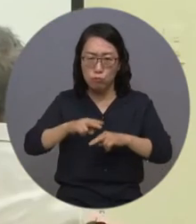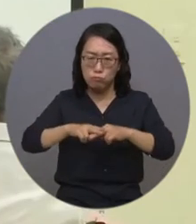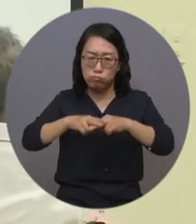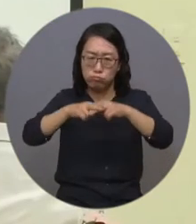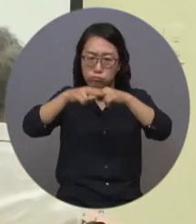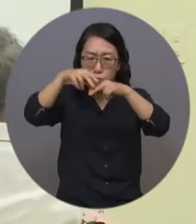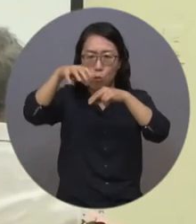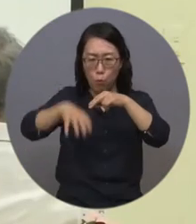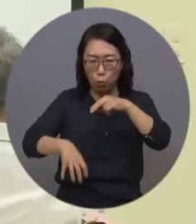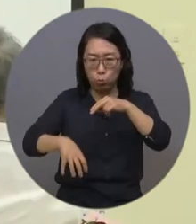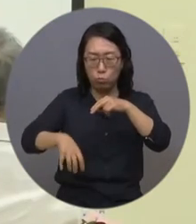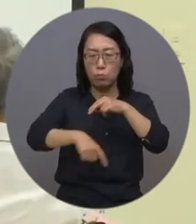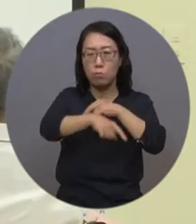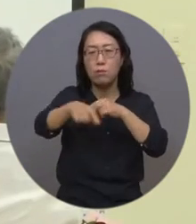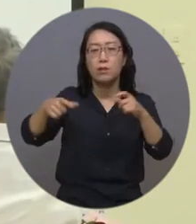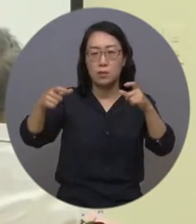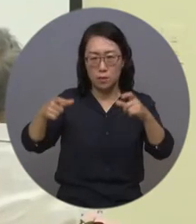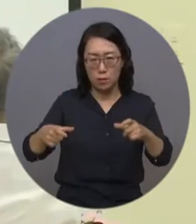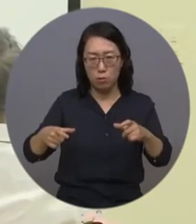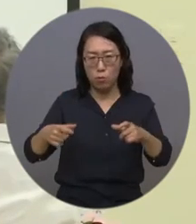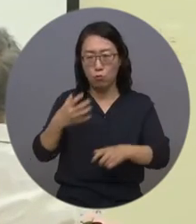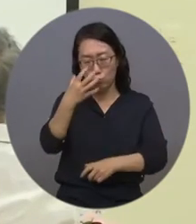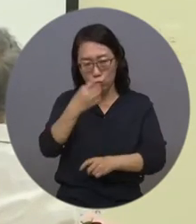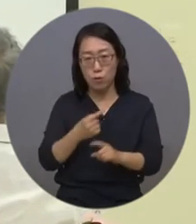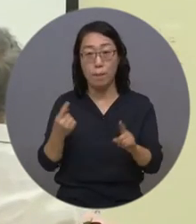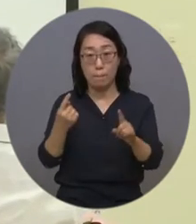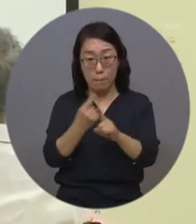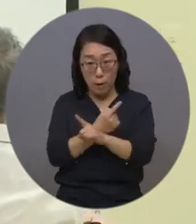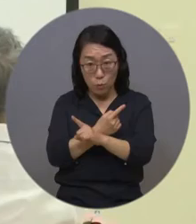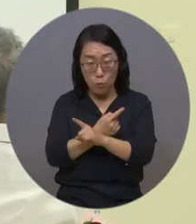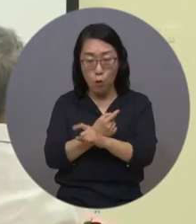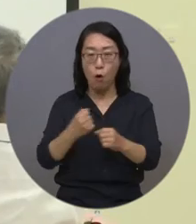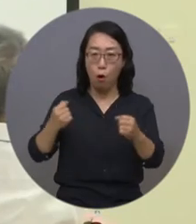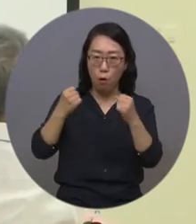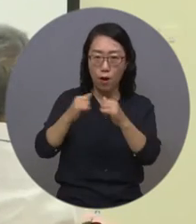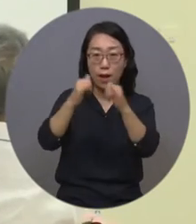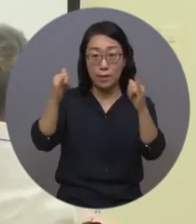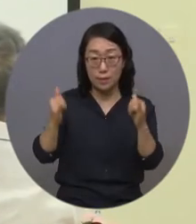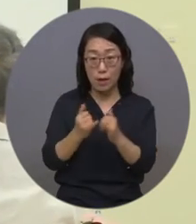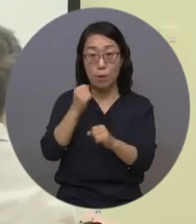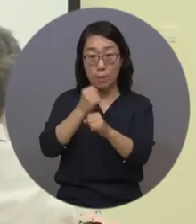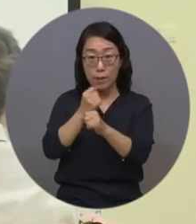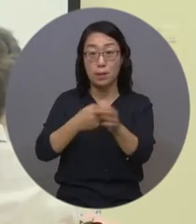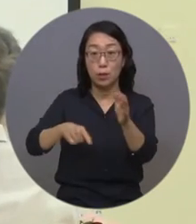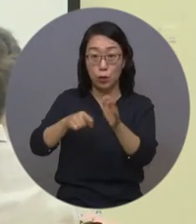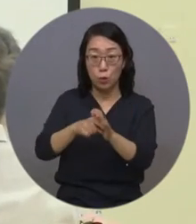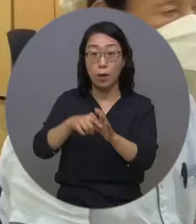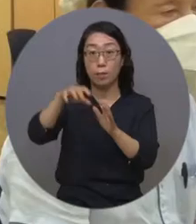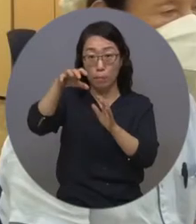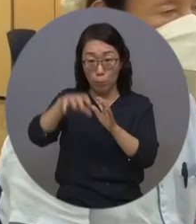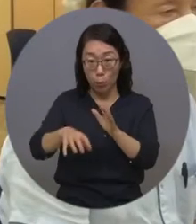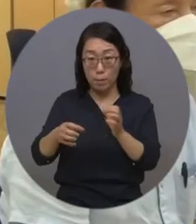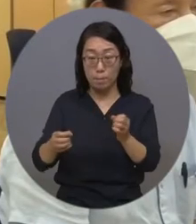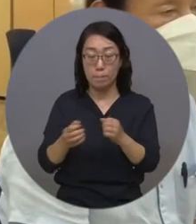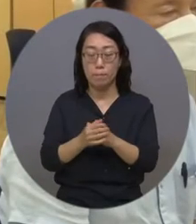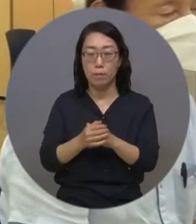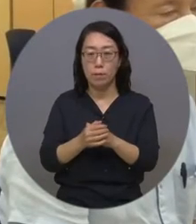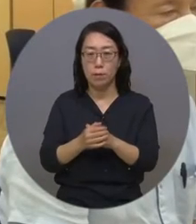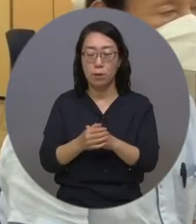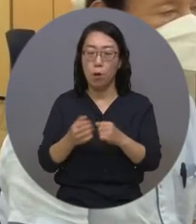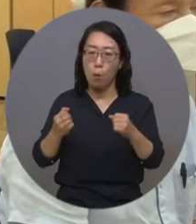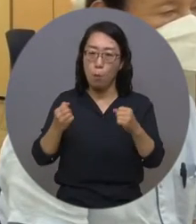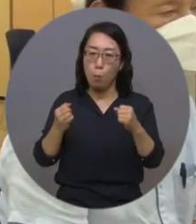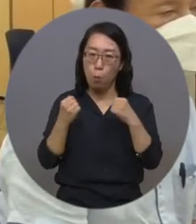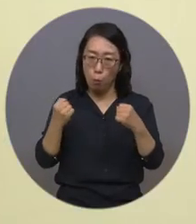사회에 건강한 영향력을 함께 행사할 수 있는 환경을 만들어 나가자는 취지에서 마련된 이날 행사에서는 보건당국의